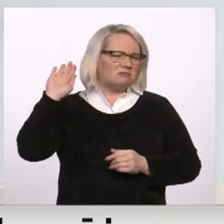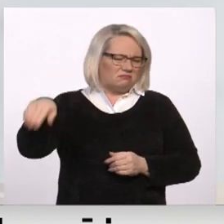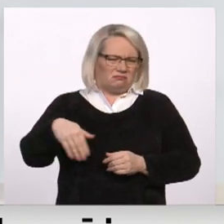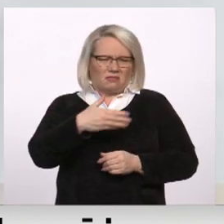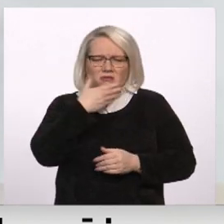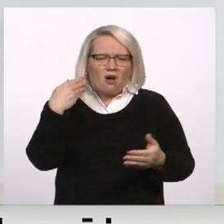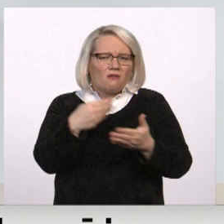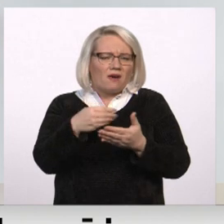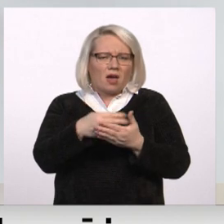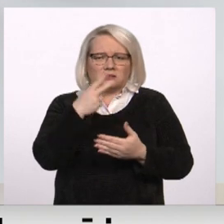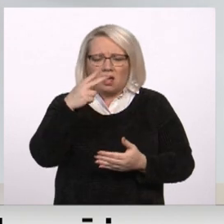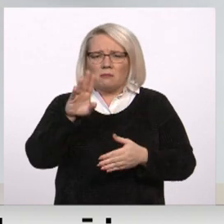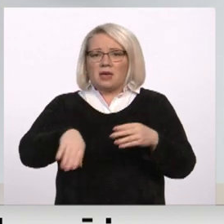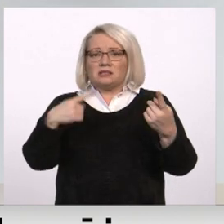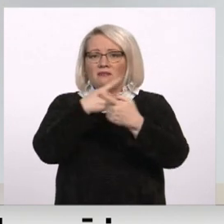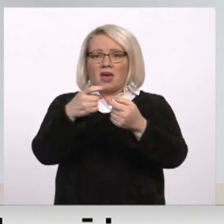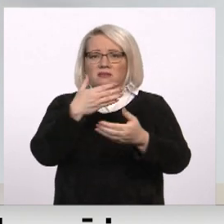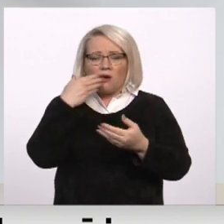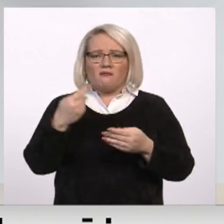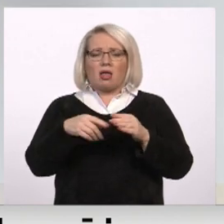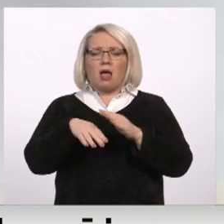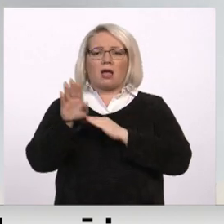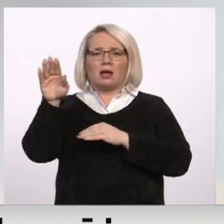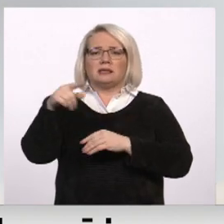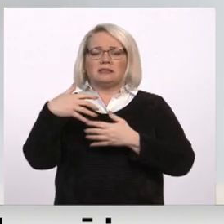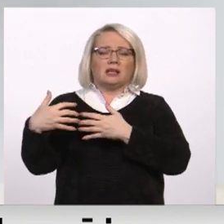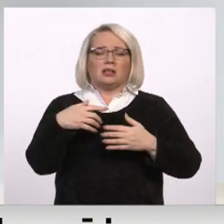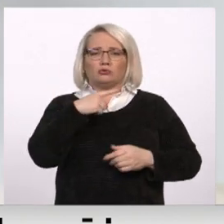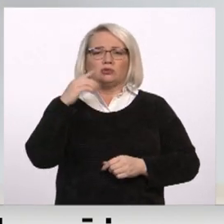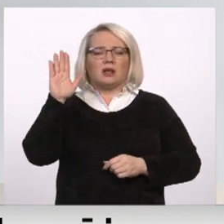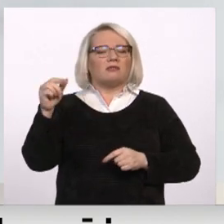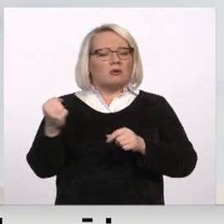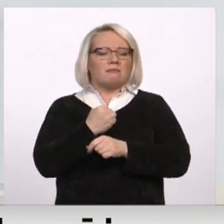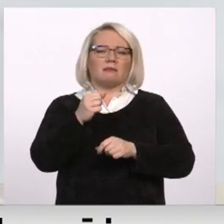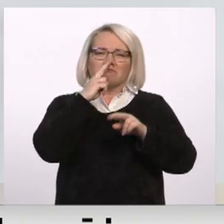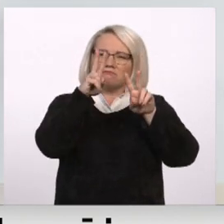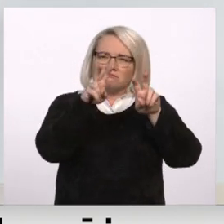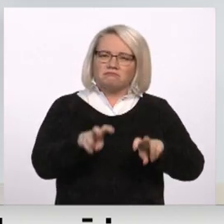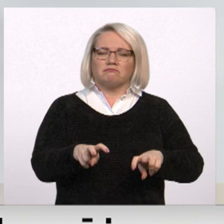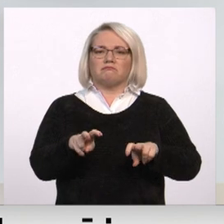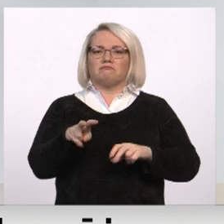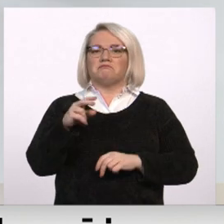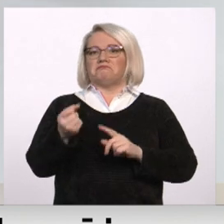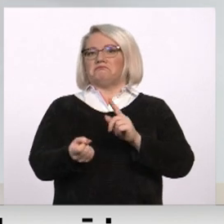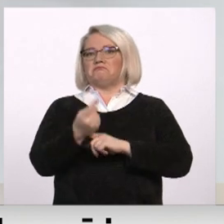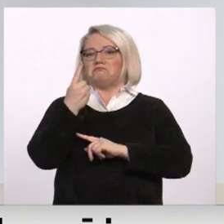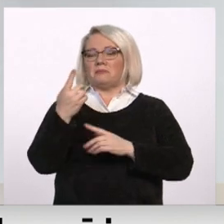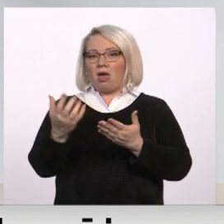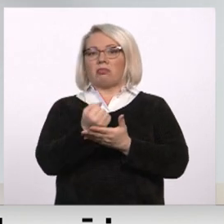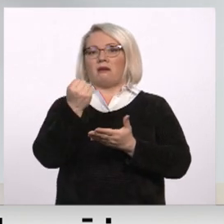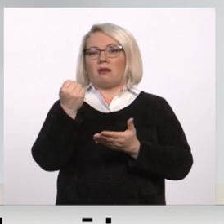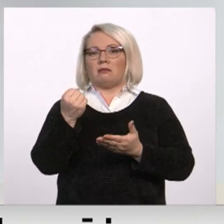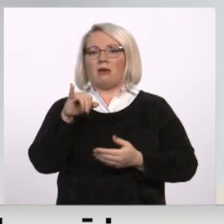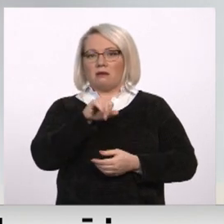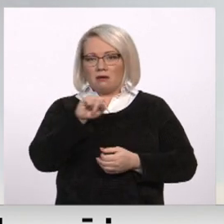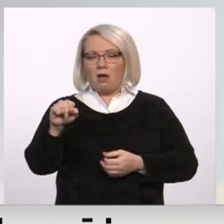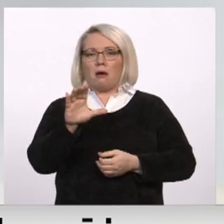viņš nav bez vēsts pazudas, viņš ticis, bet tam aizdēja cīnīties Krieviju. Viņš saka, nu, viņš tomēr apskatīsies. Jā, un izrauc un atrada, ka